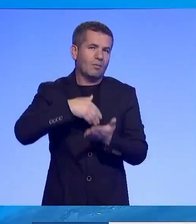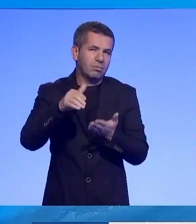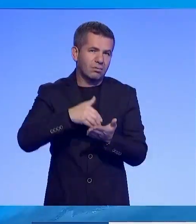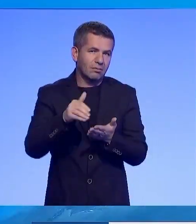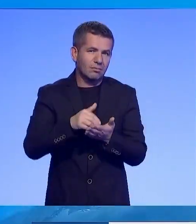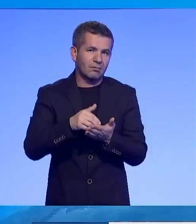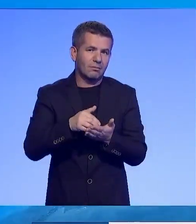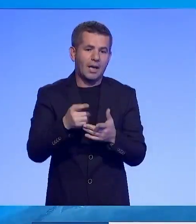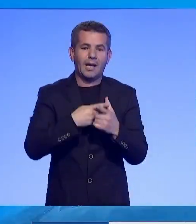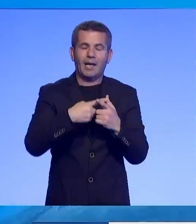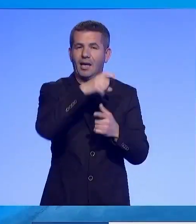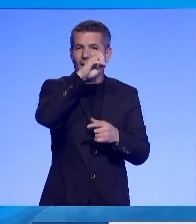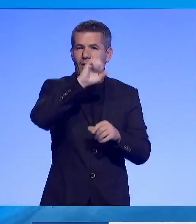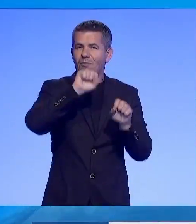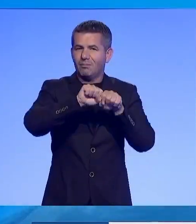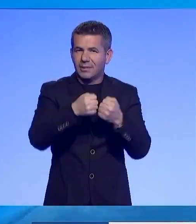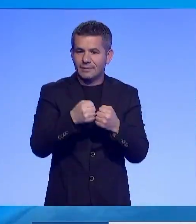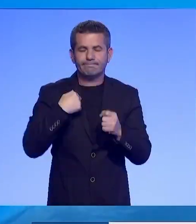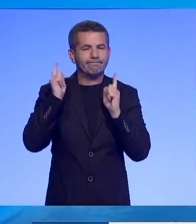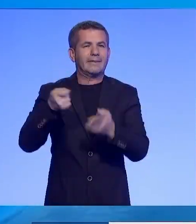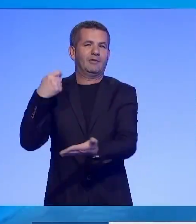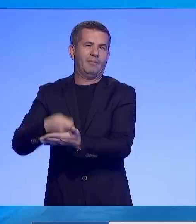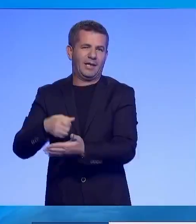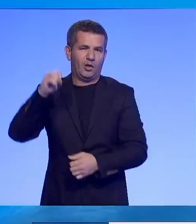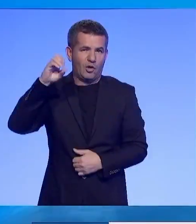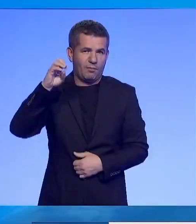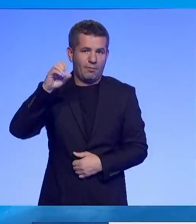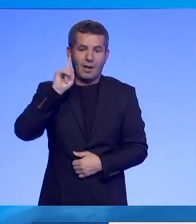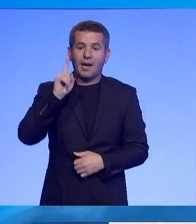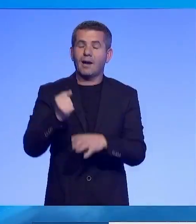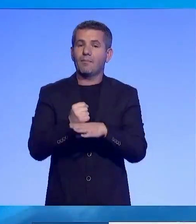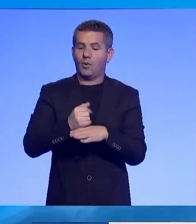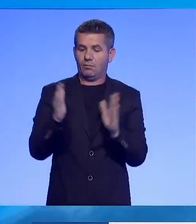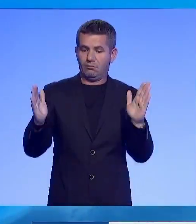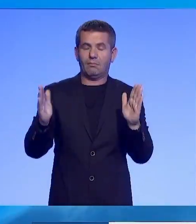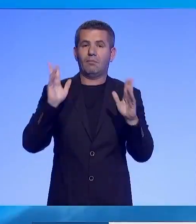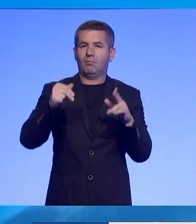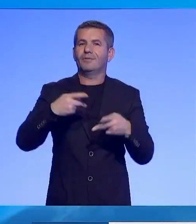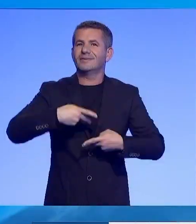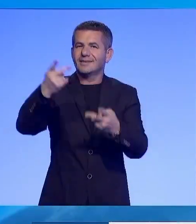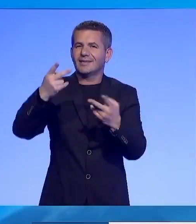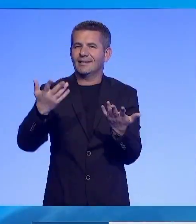mund të kemi nevoj për import. Po do mësë dëshmërësht, për të njëtin muj, ne kemi edhe ekspert.